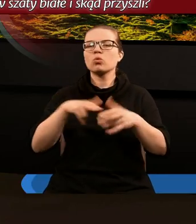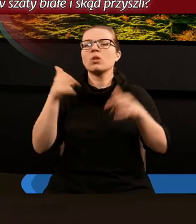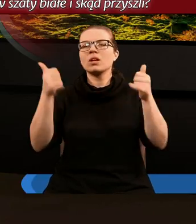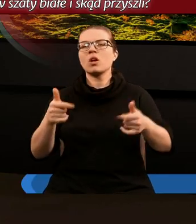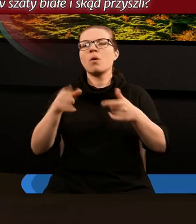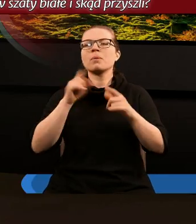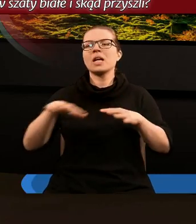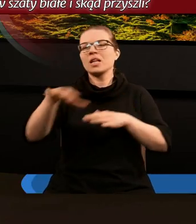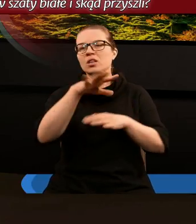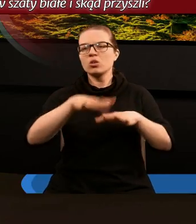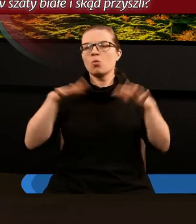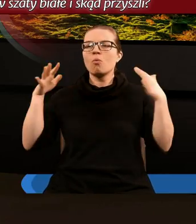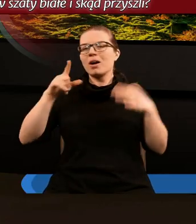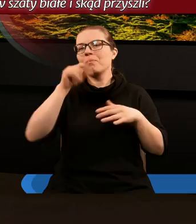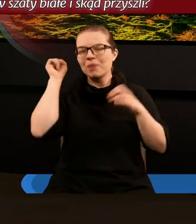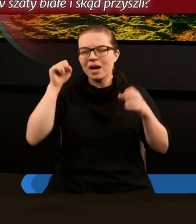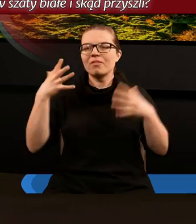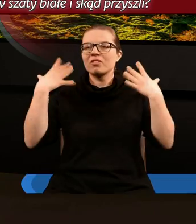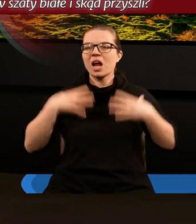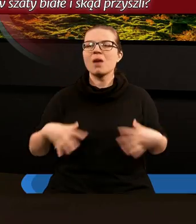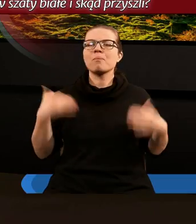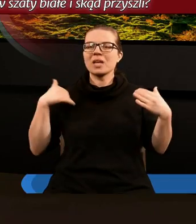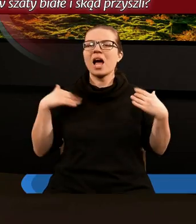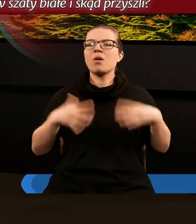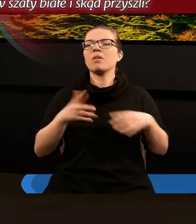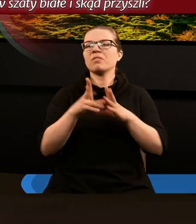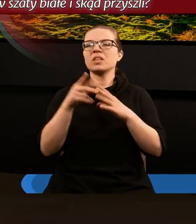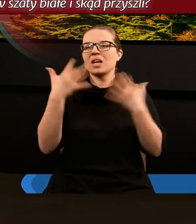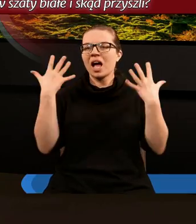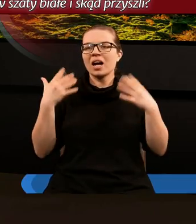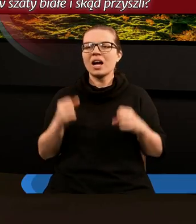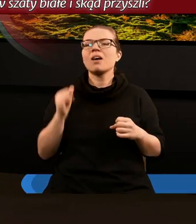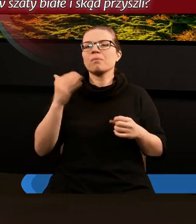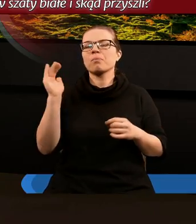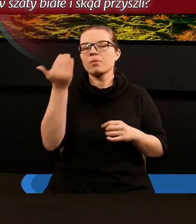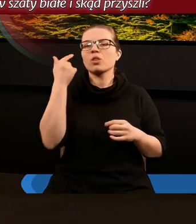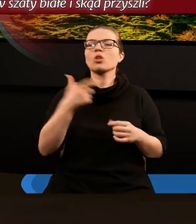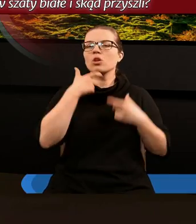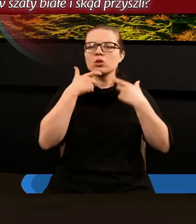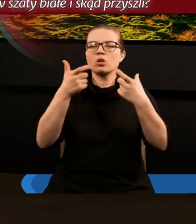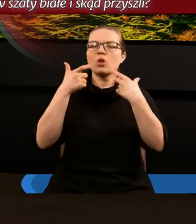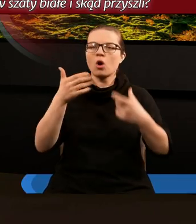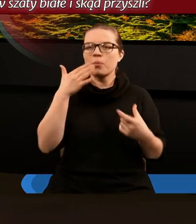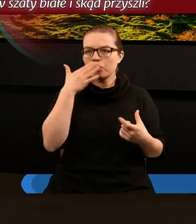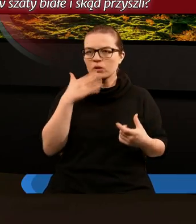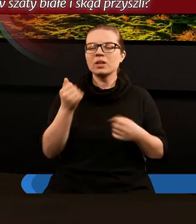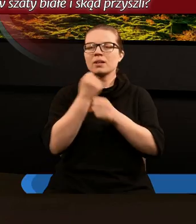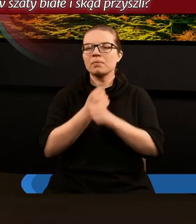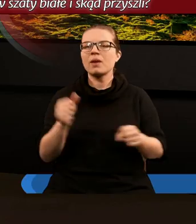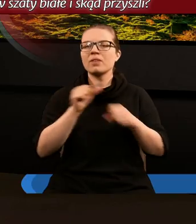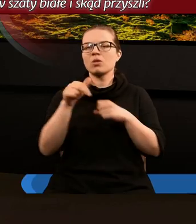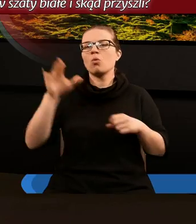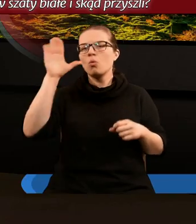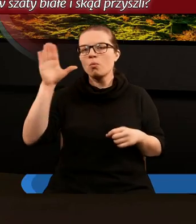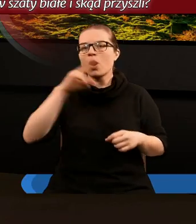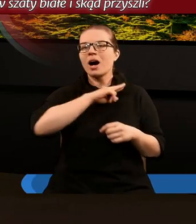tronem i przed barankiem odzianych w szaty białe z palmami w swych rękach i wołali głosem donośnym mówiąc zbawienie jest